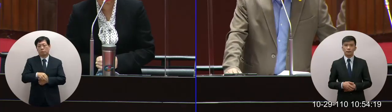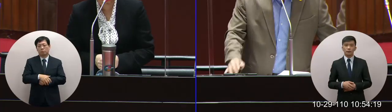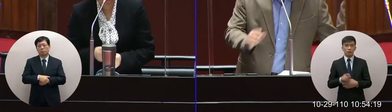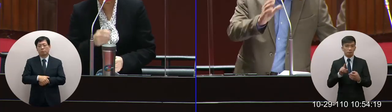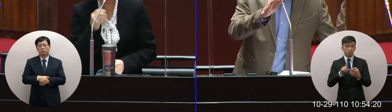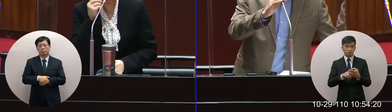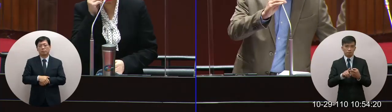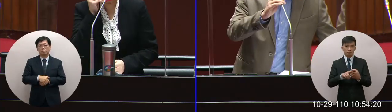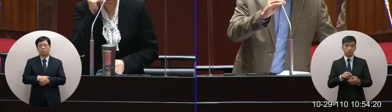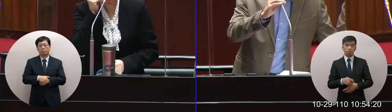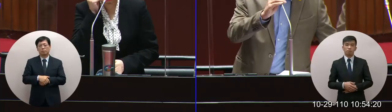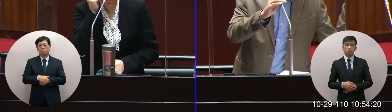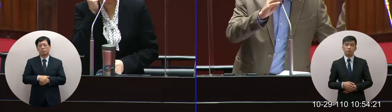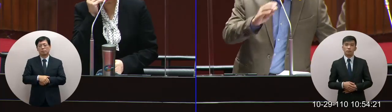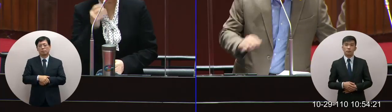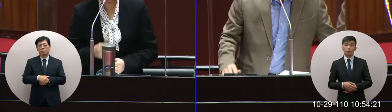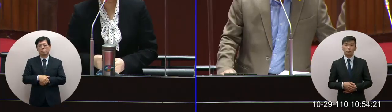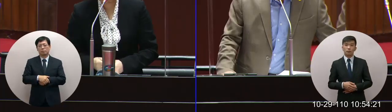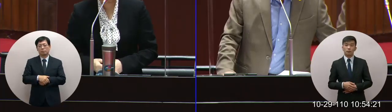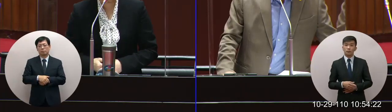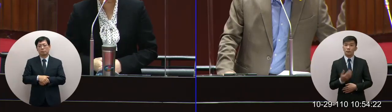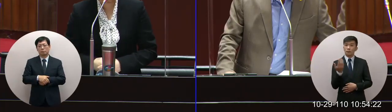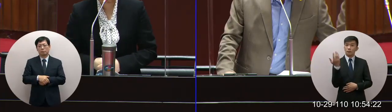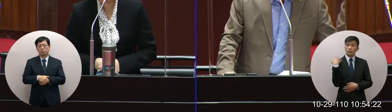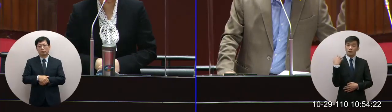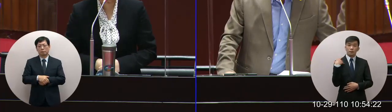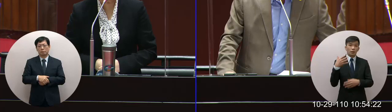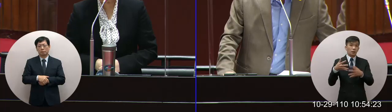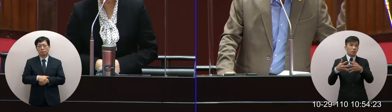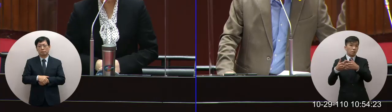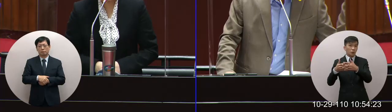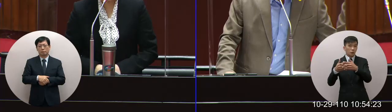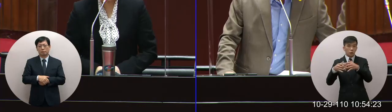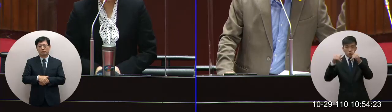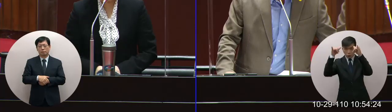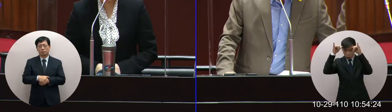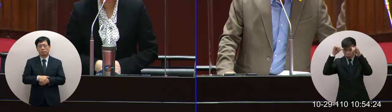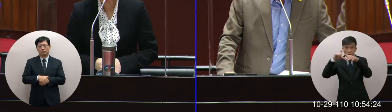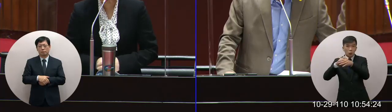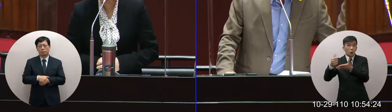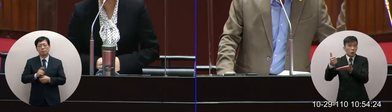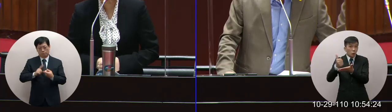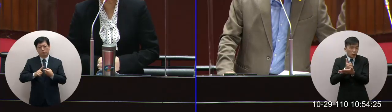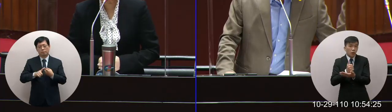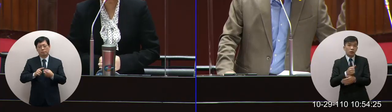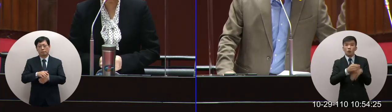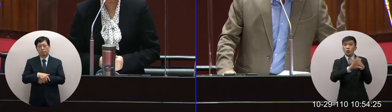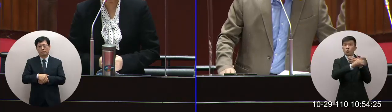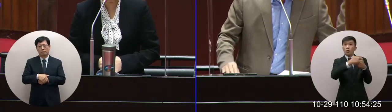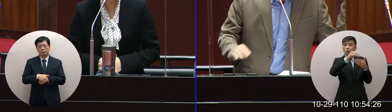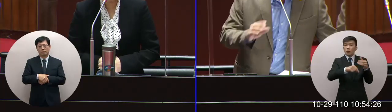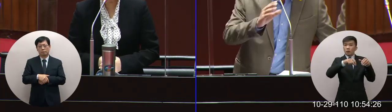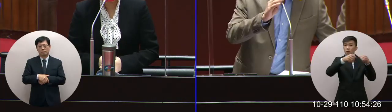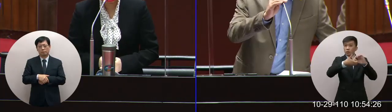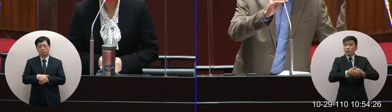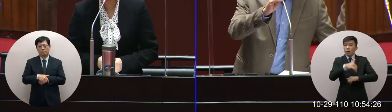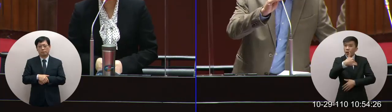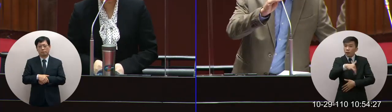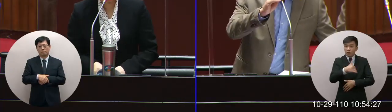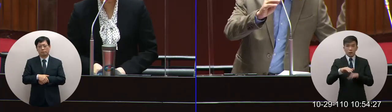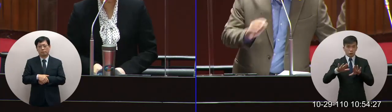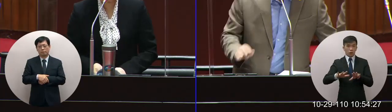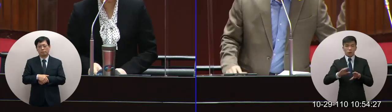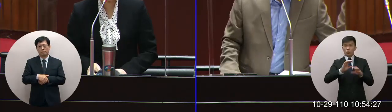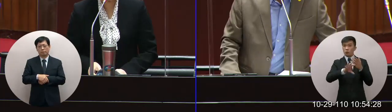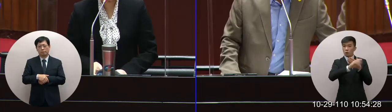這個就是因為當年美國牛肉進口的時候那時候還沒有國際標準對不對現在已經有國際標準了